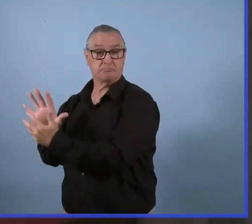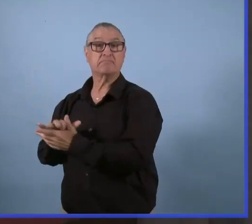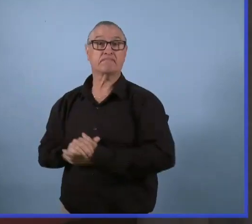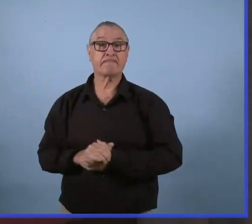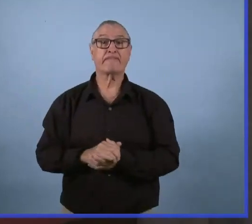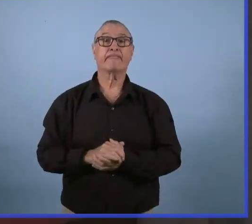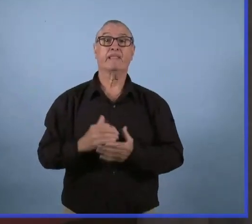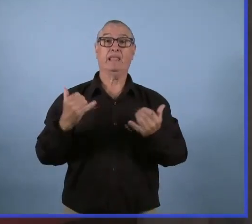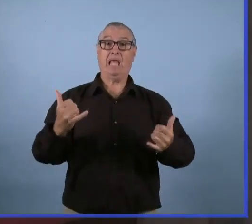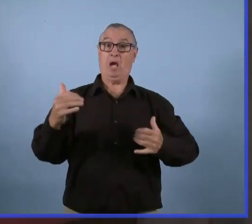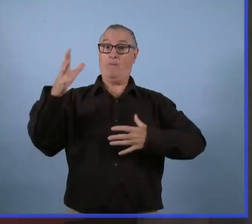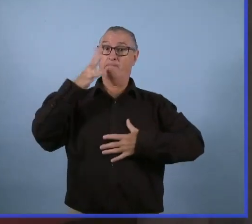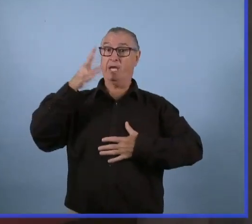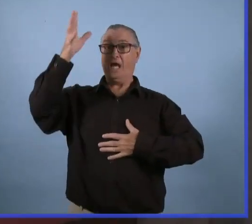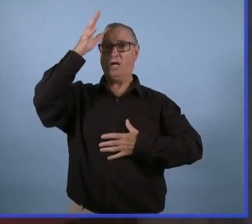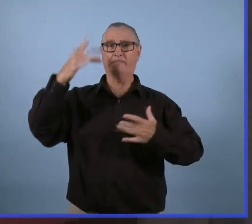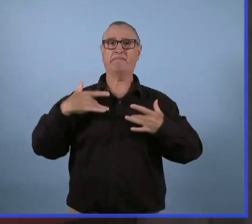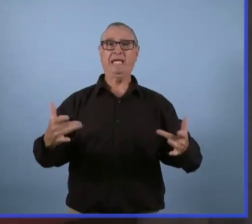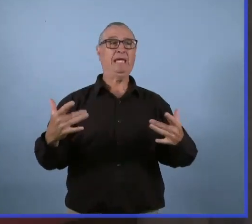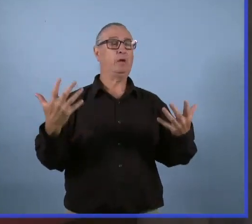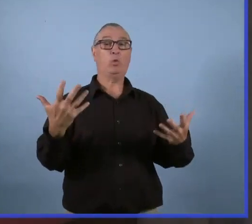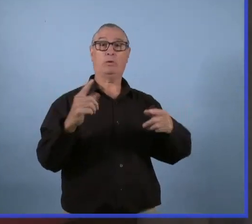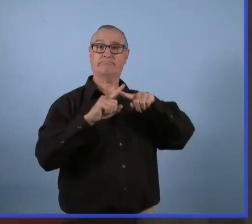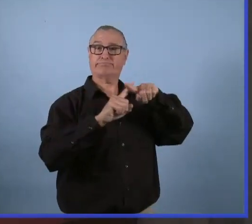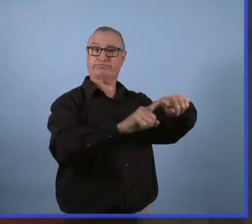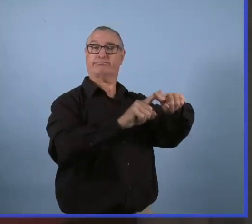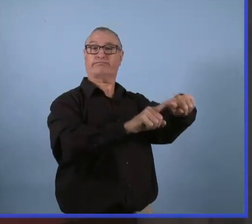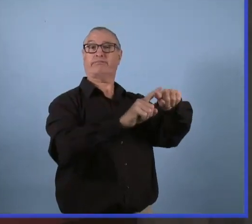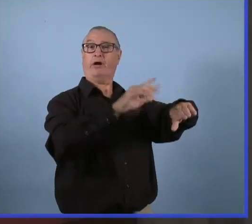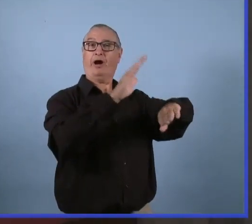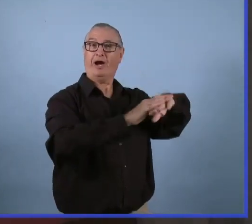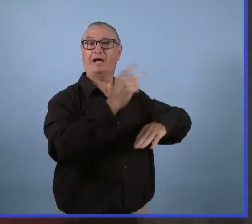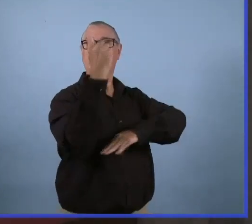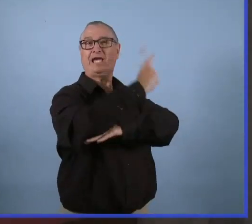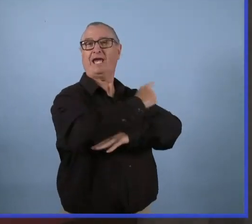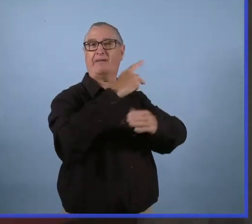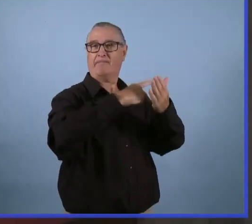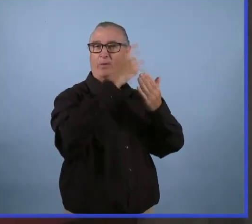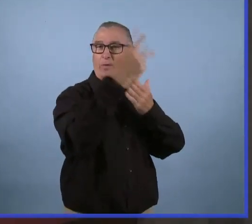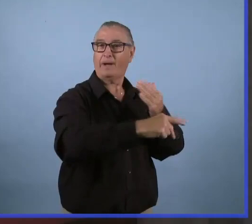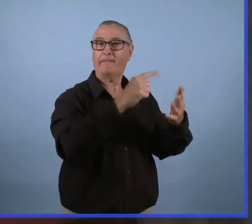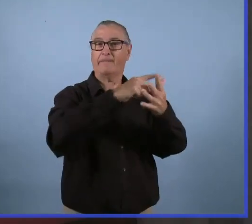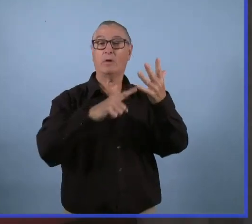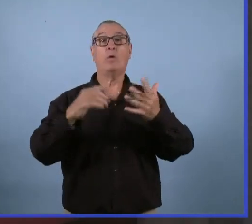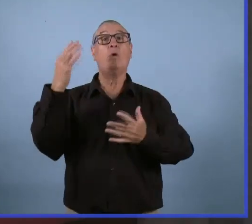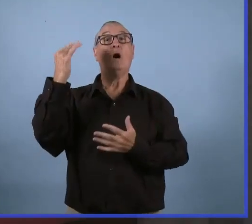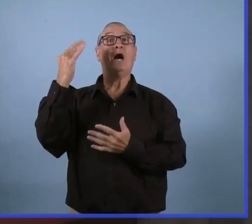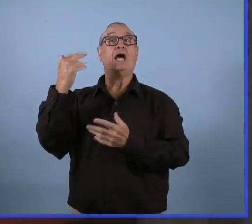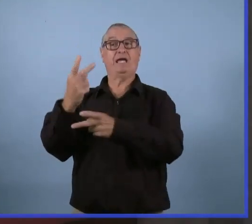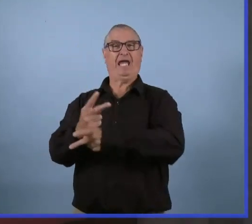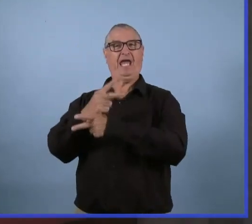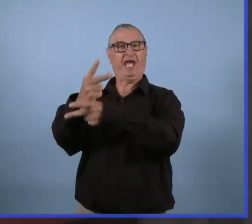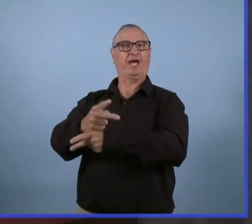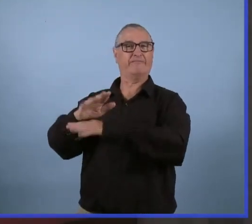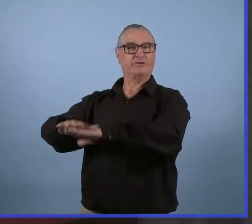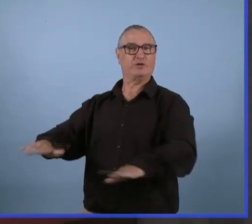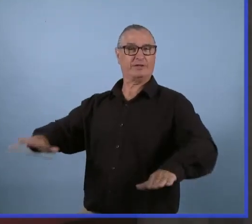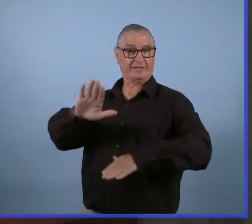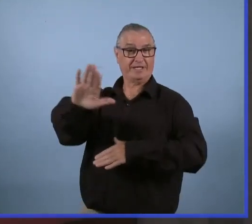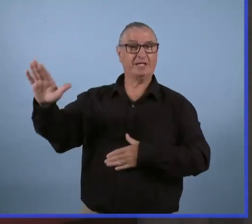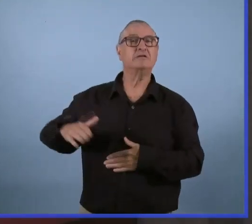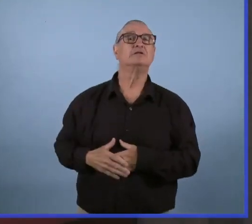dans la province. Et dans certains cas, les parents comptent sur ces camps de jour comme type de garderie.